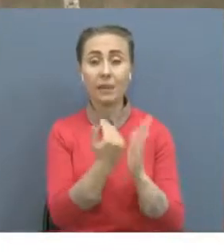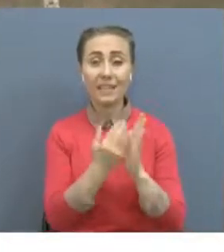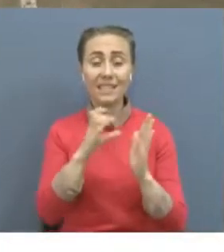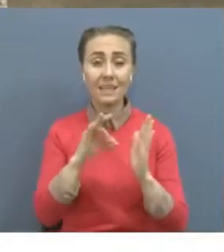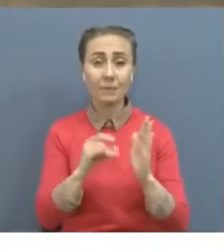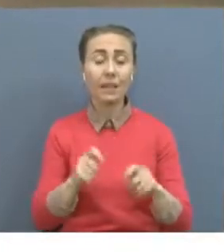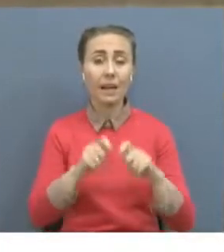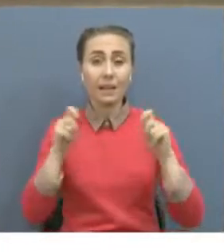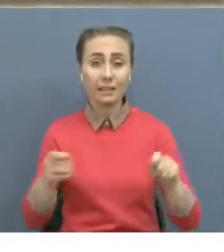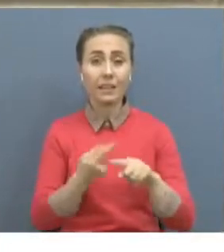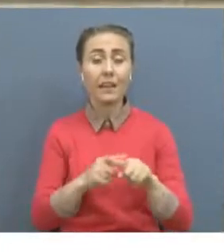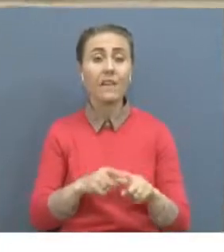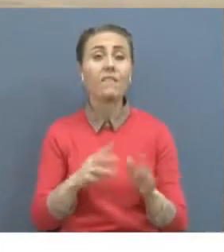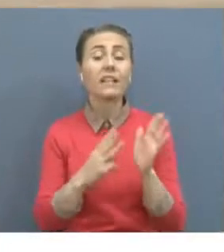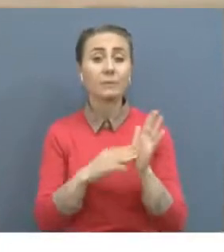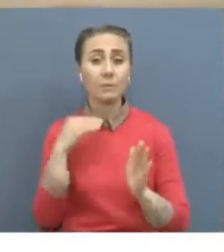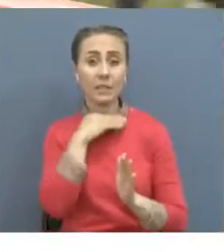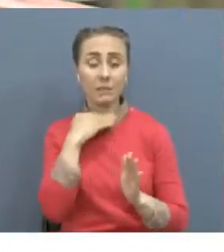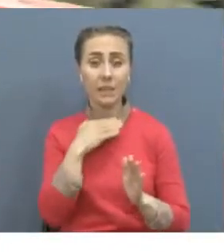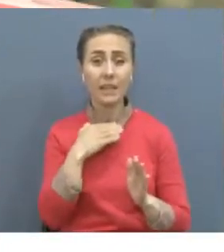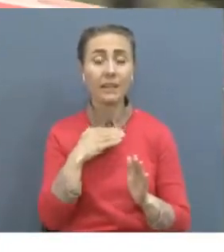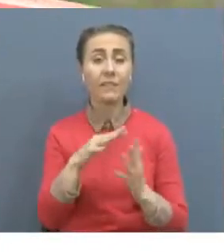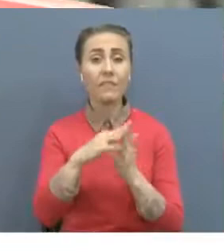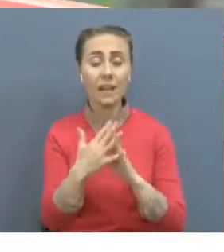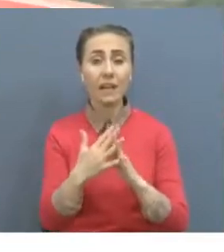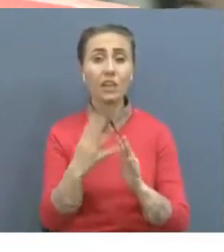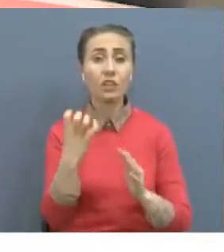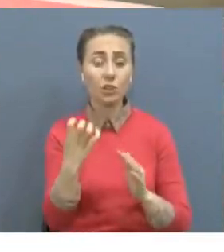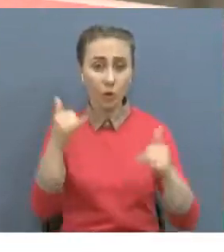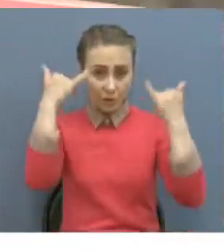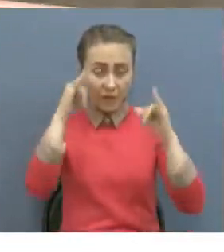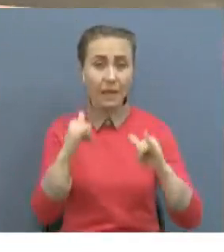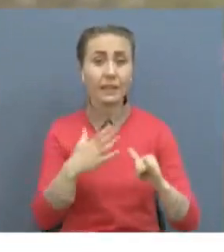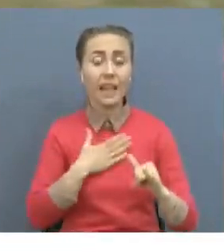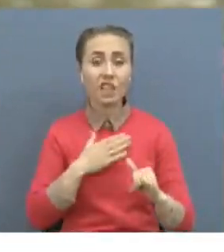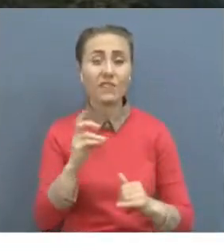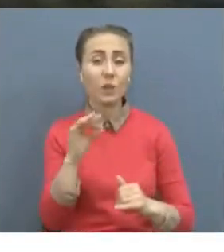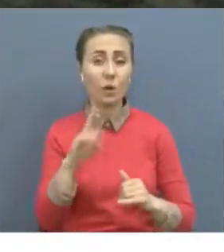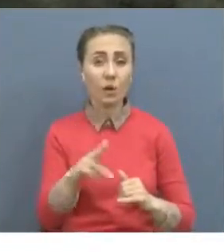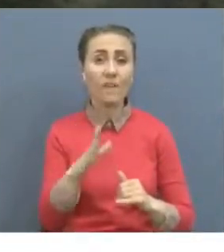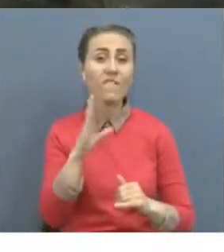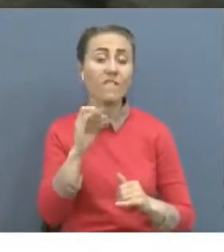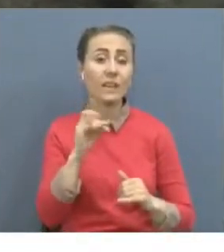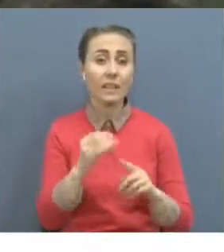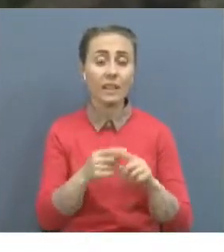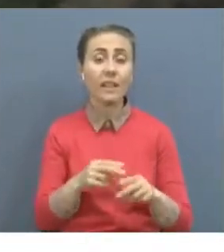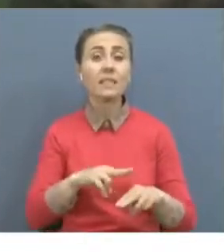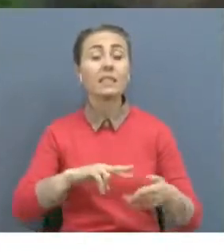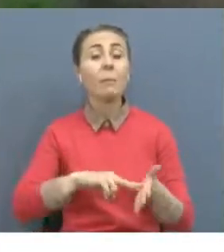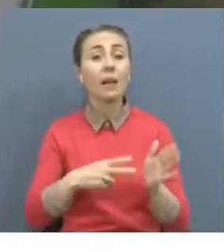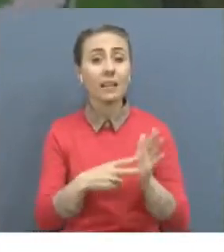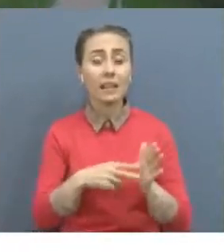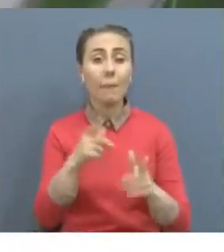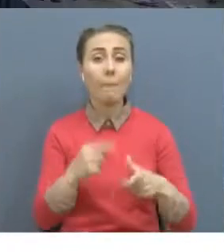аясында 400 бас асылтықымды мал сатып алып, 8-7 фермасының құрыл жоспары бар. Ал виктор шаруашылығы базасында 100 бас